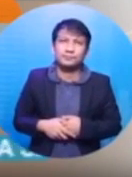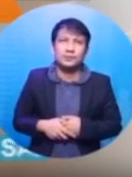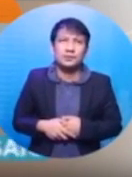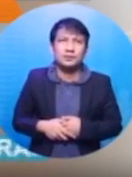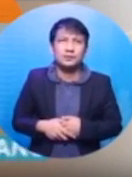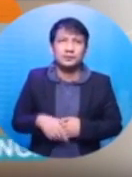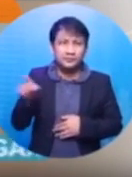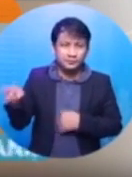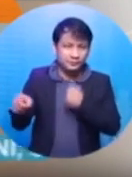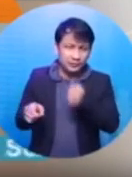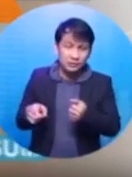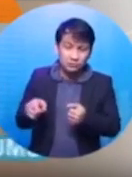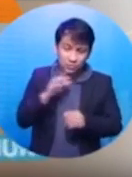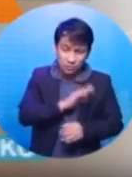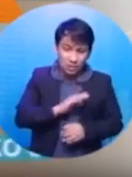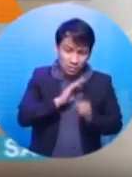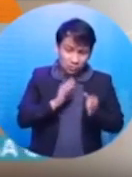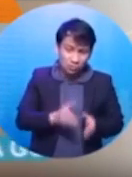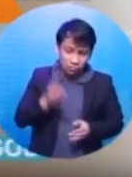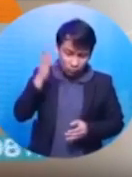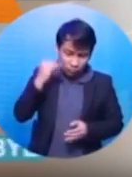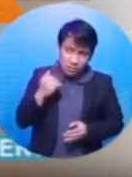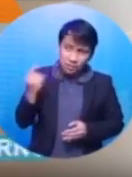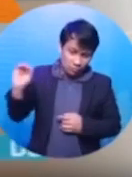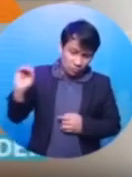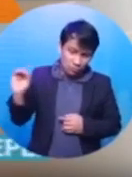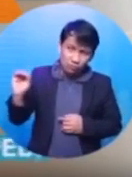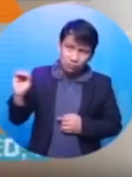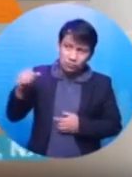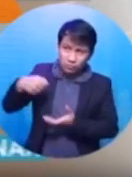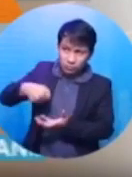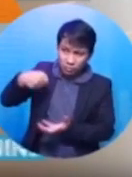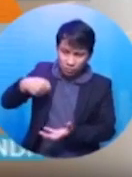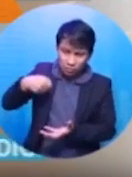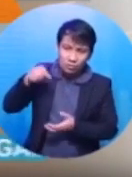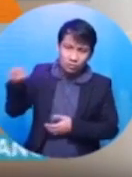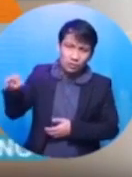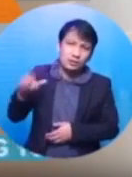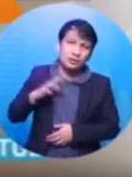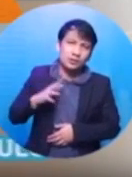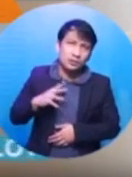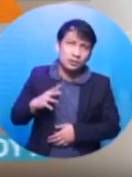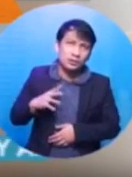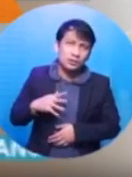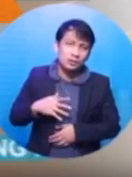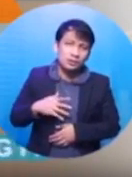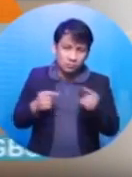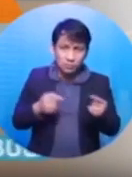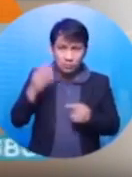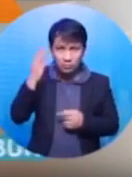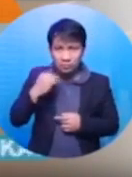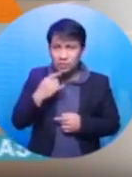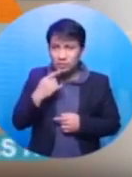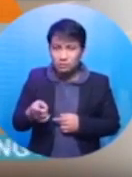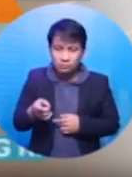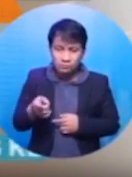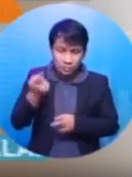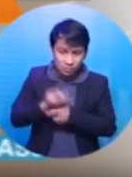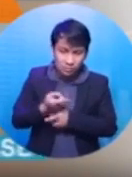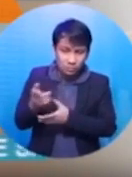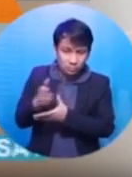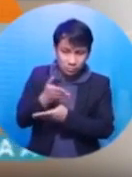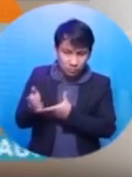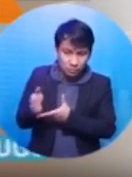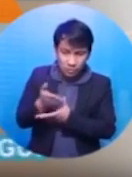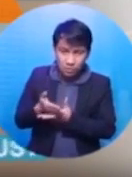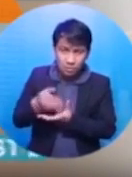Hindi niya nagustuhan yung kanyang pag-ugali dahil sinasarili niya po yung mga timba. Okay ka doon. Tama lang po yun na pumalag ka dahil, syempre, dapat isishare